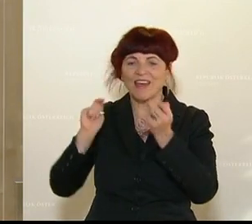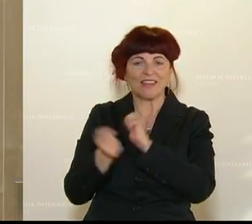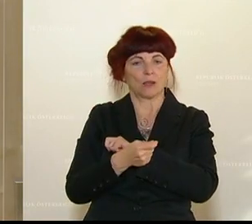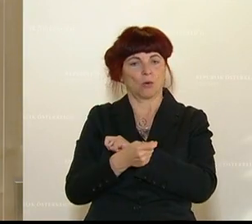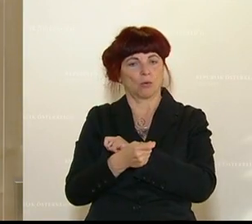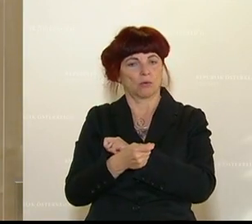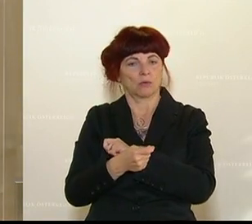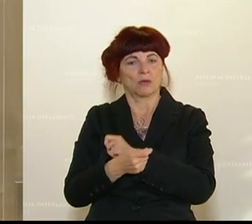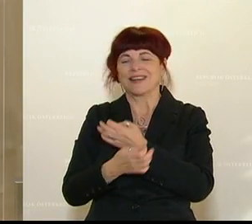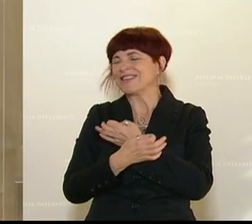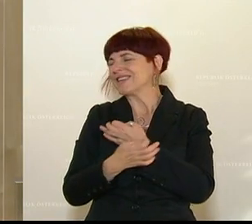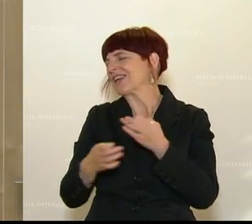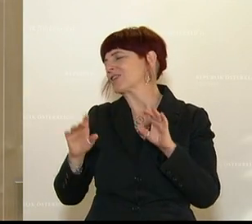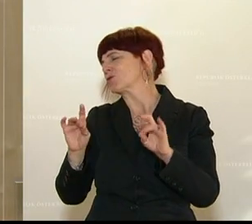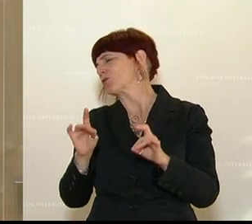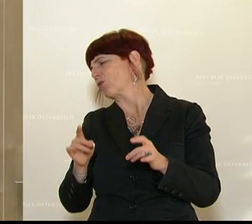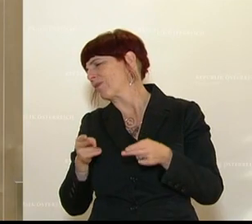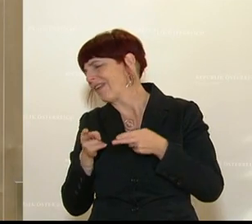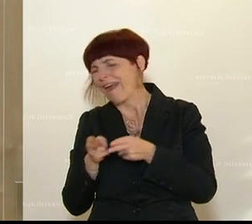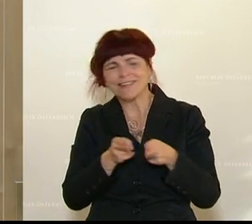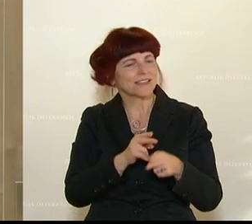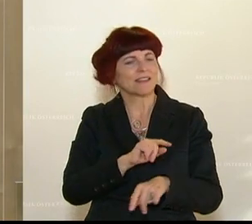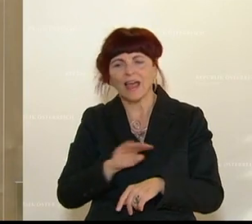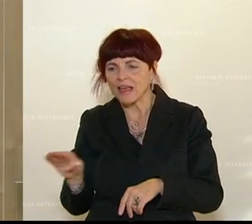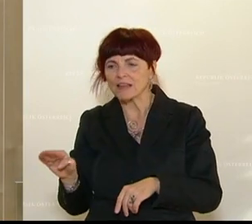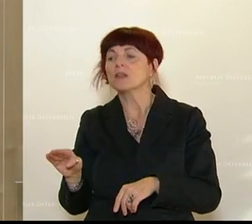hat nichts mit Hetze zu tun, sondern das ist dringend notwendig.